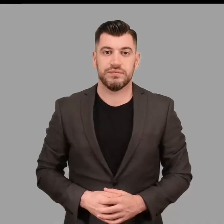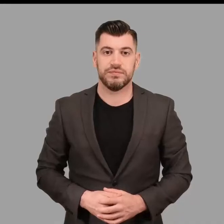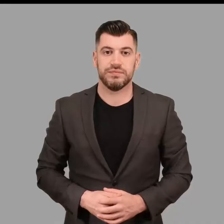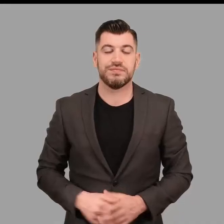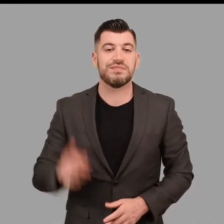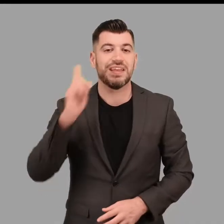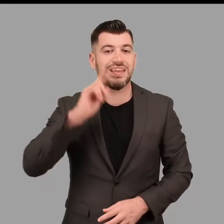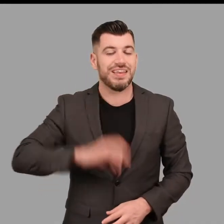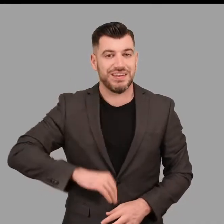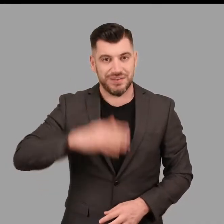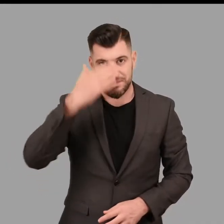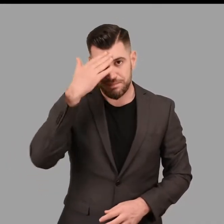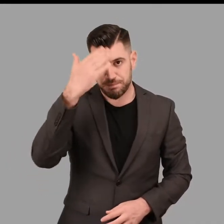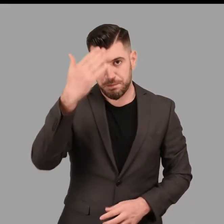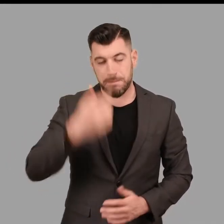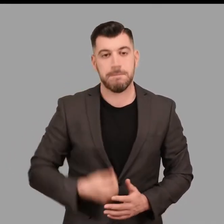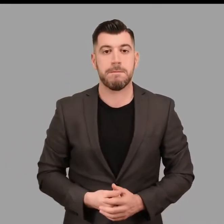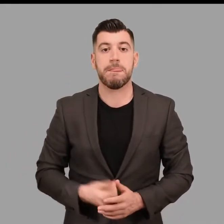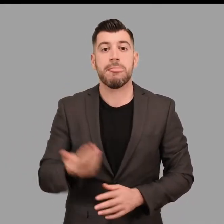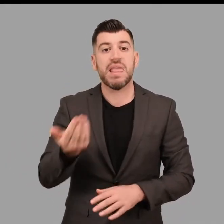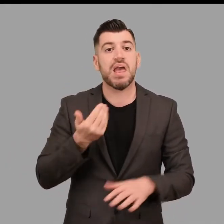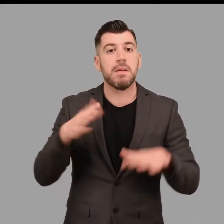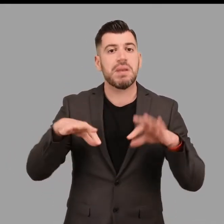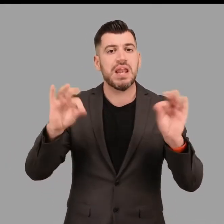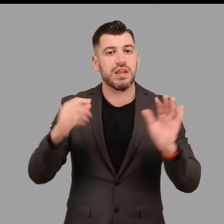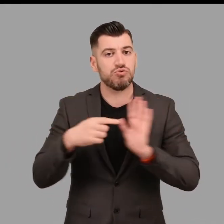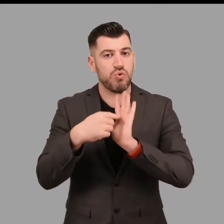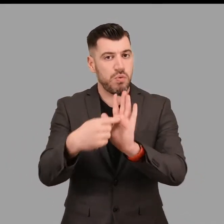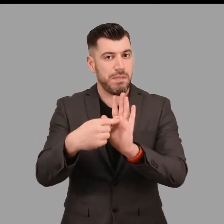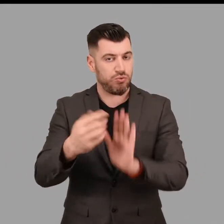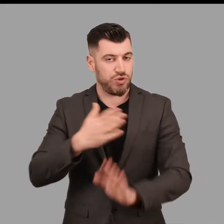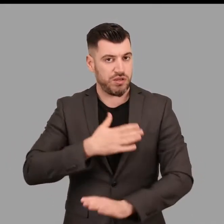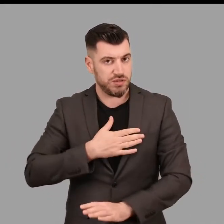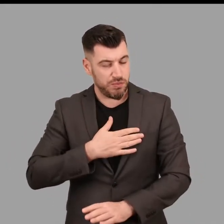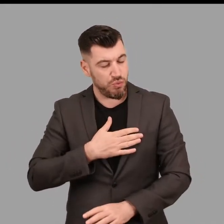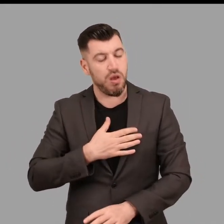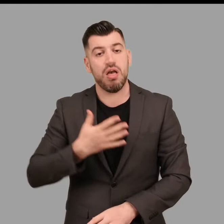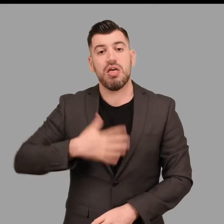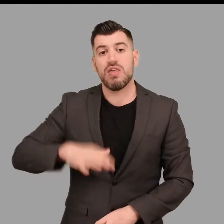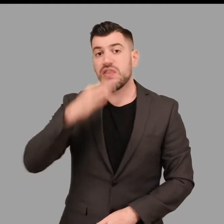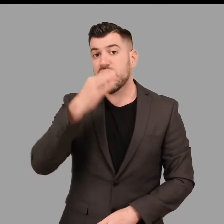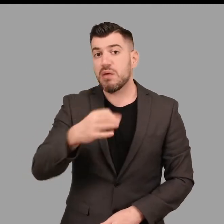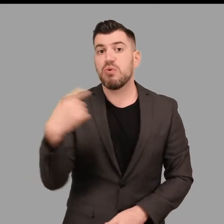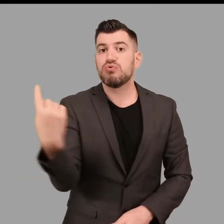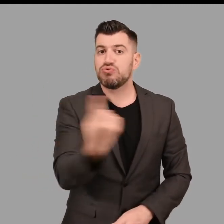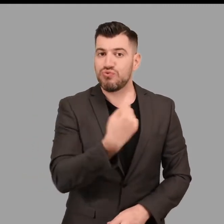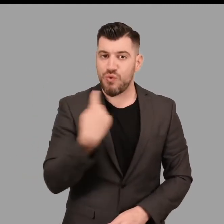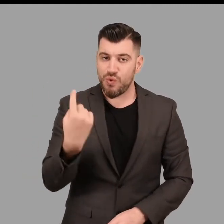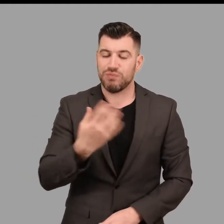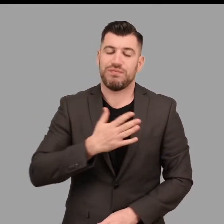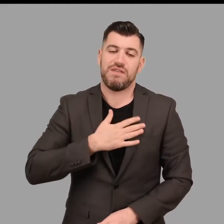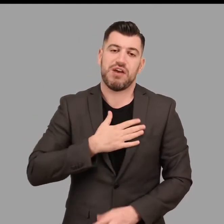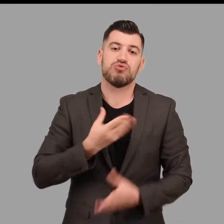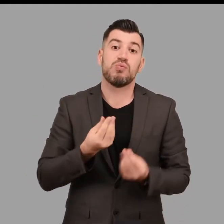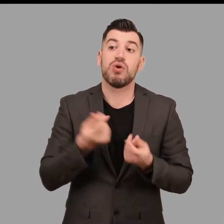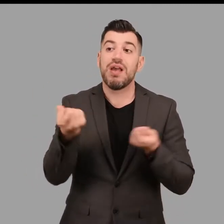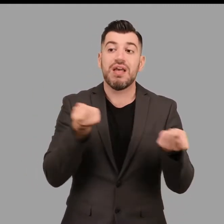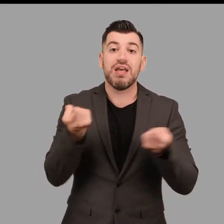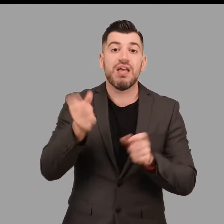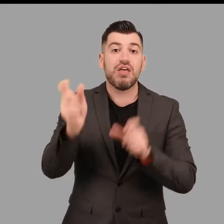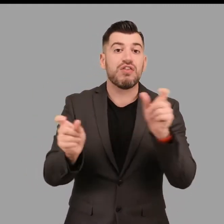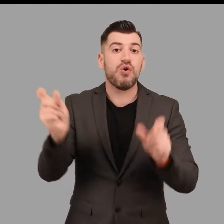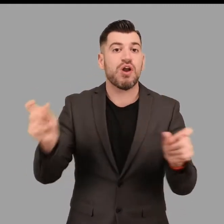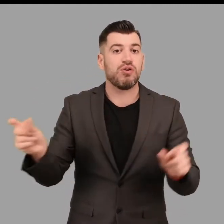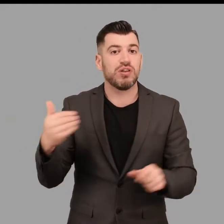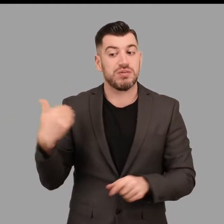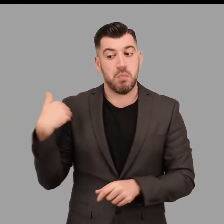Κυρίες και κύριοι, πριν ξεκινήσω τη σημερινή παρουσίαση, από τη θέση αυτή θα ήθελα να ευχαριστήσω θερμά τους διοργανωτές